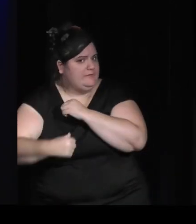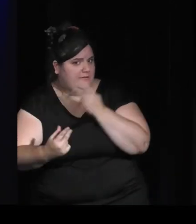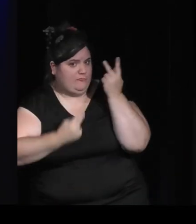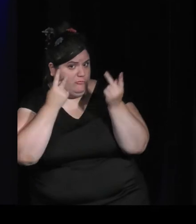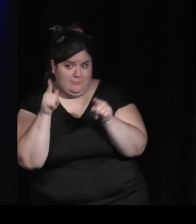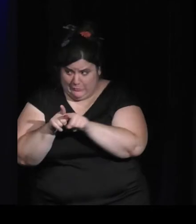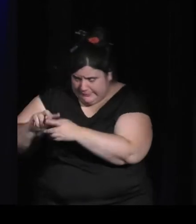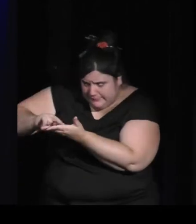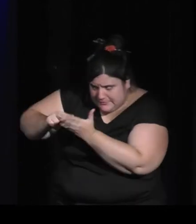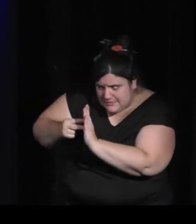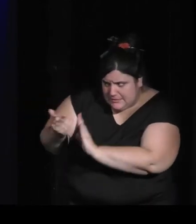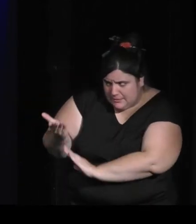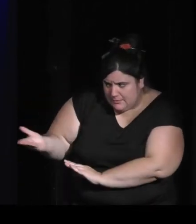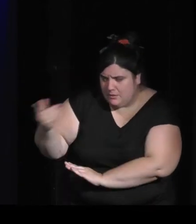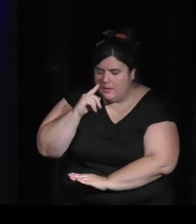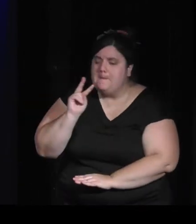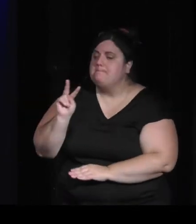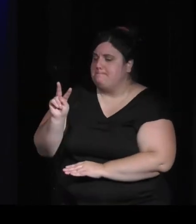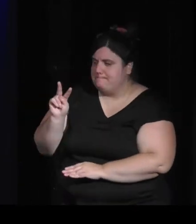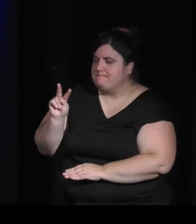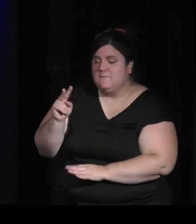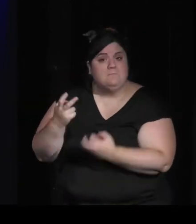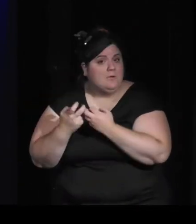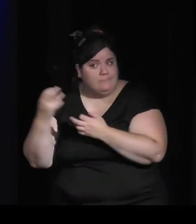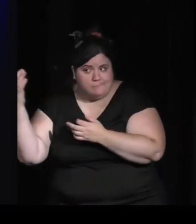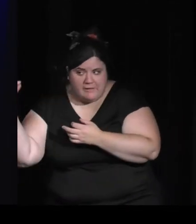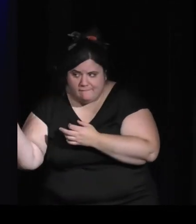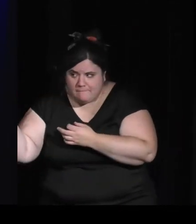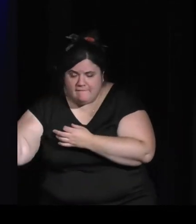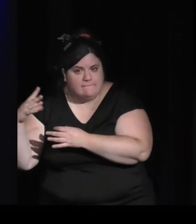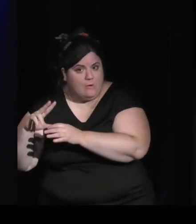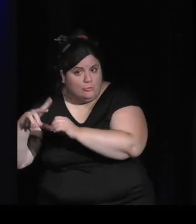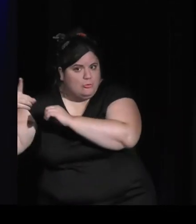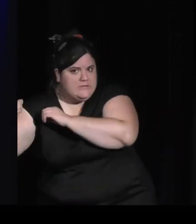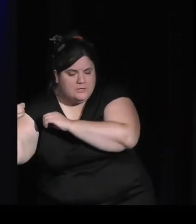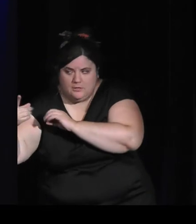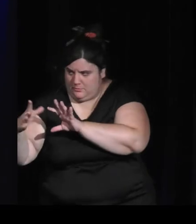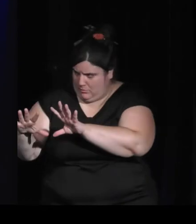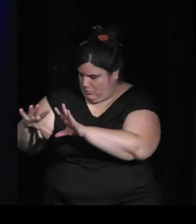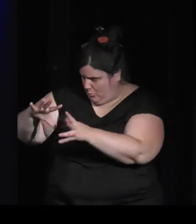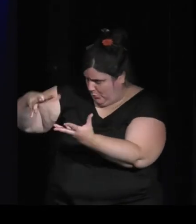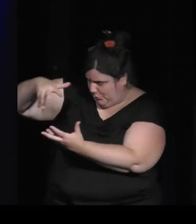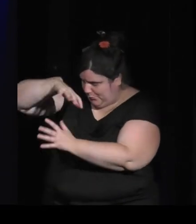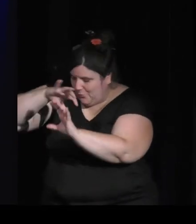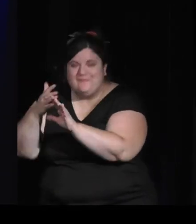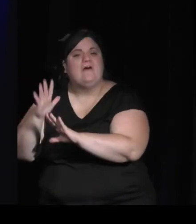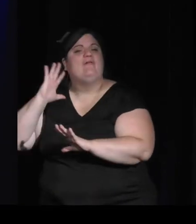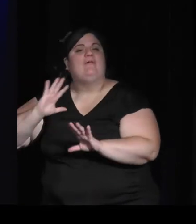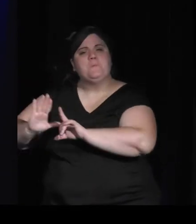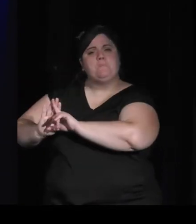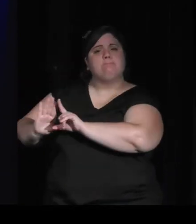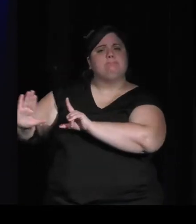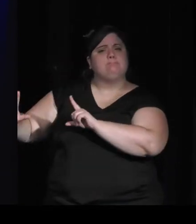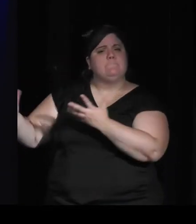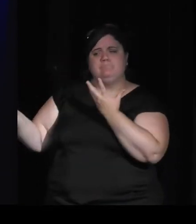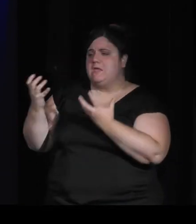techniques qu'il utilisait. Et quand il a commencé à apporter aussi de la 3D dedans, il a apporté de la modernité dans la perception qu'on pouvait avoir des